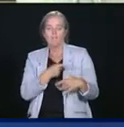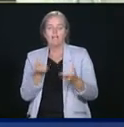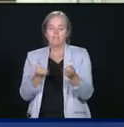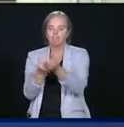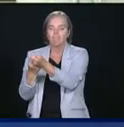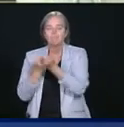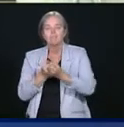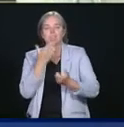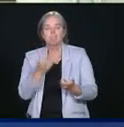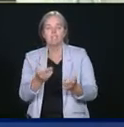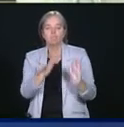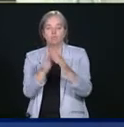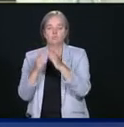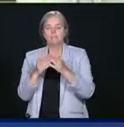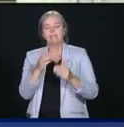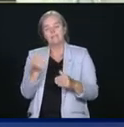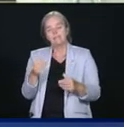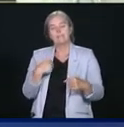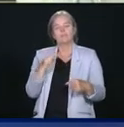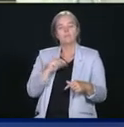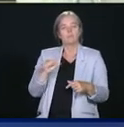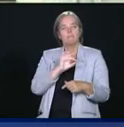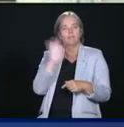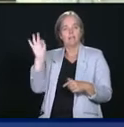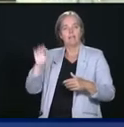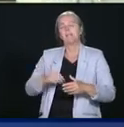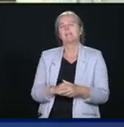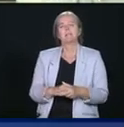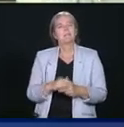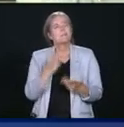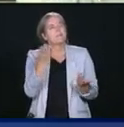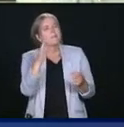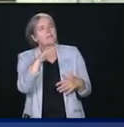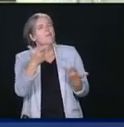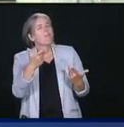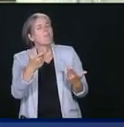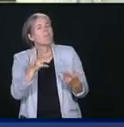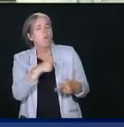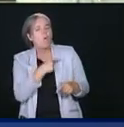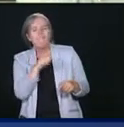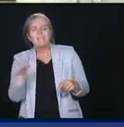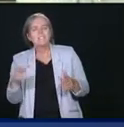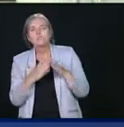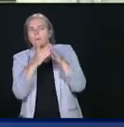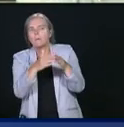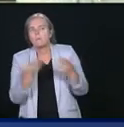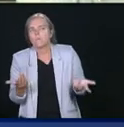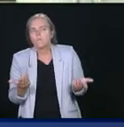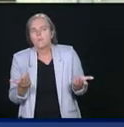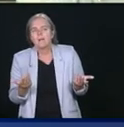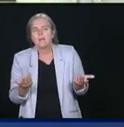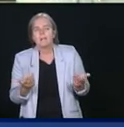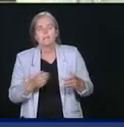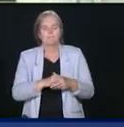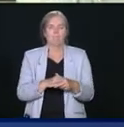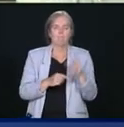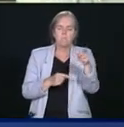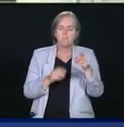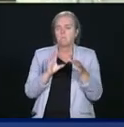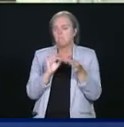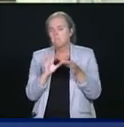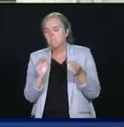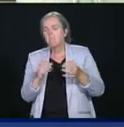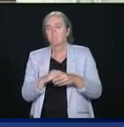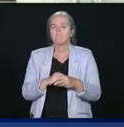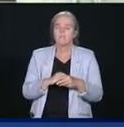le gouvernement fédéral. Quelles sont les demandes qui sont faites par les provinces? Alors, comment est-ce que vous pourriez aider différemment? Parce que vous dites, justement, bon, c